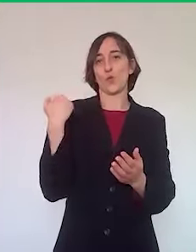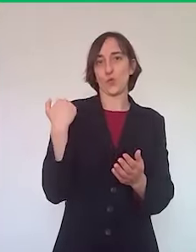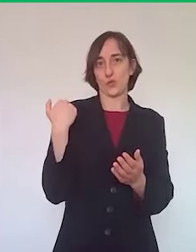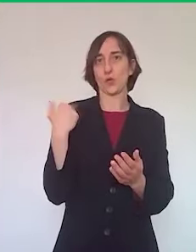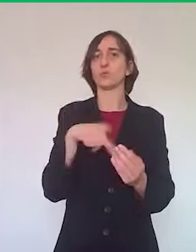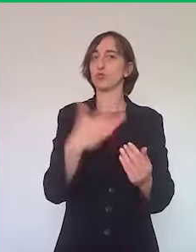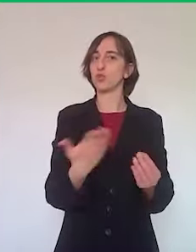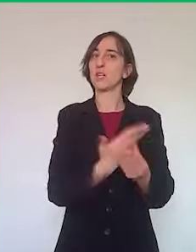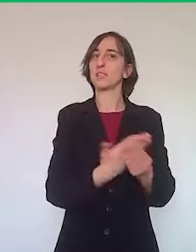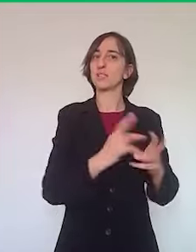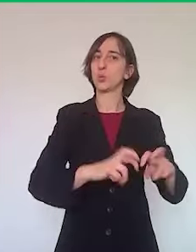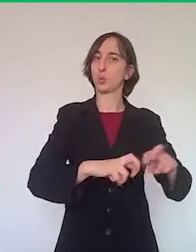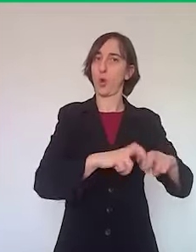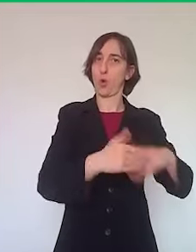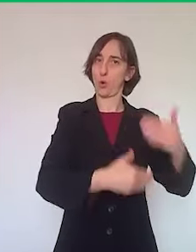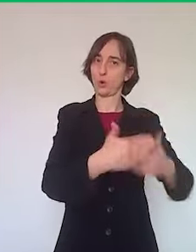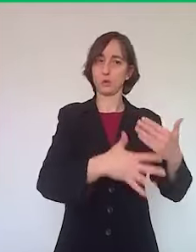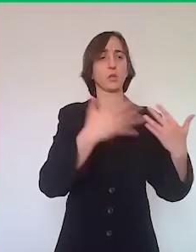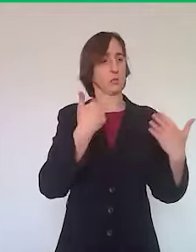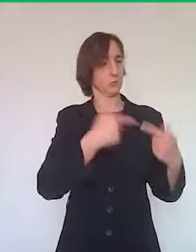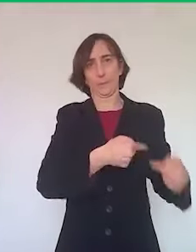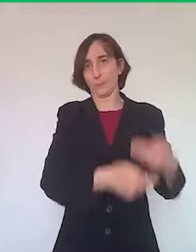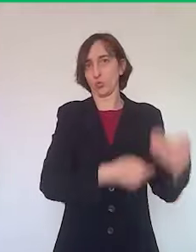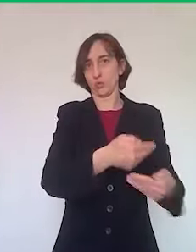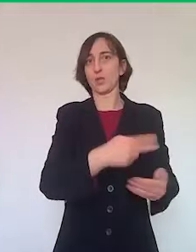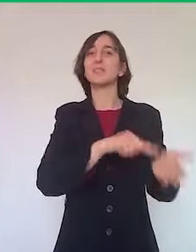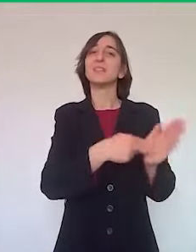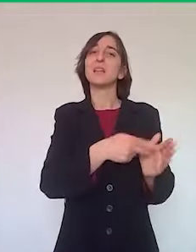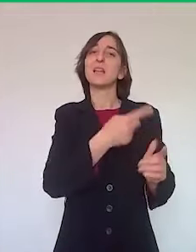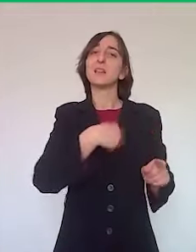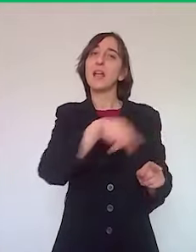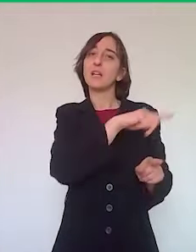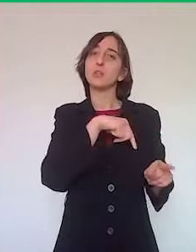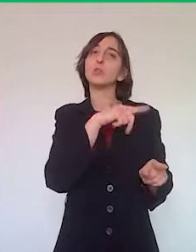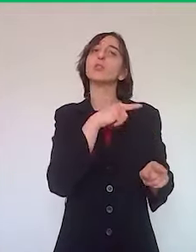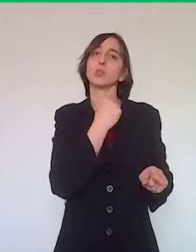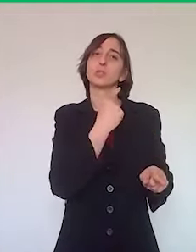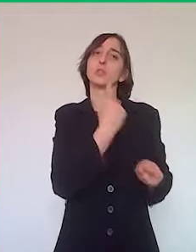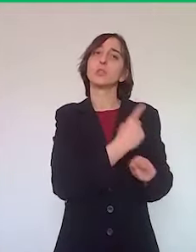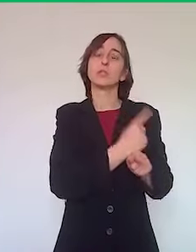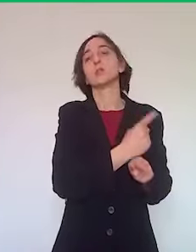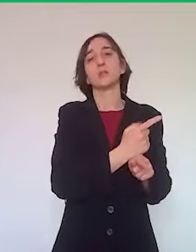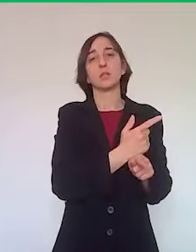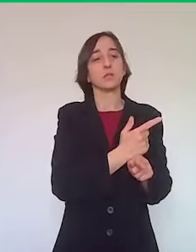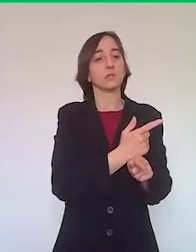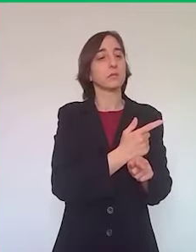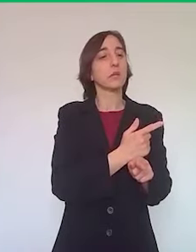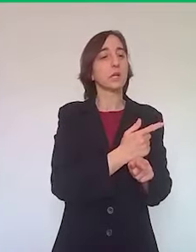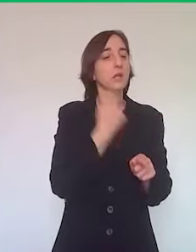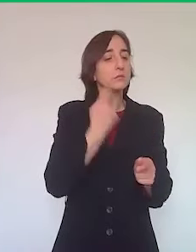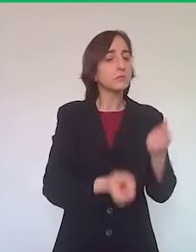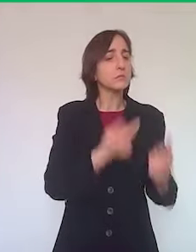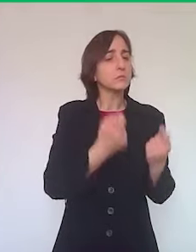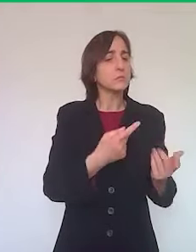procederemo e abbiamo chiesto anche ai nostri tecnici di contattare tutte le situazioni di difficoltà che si presentano via via